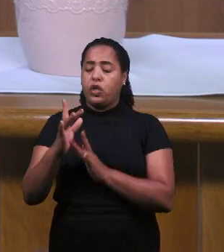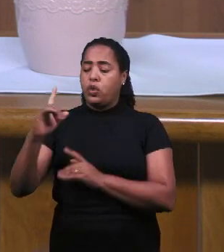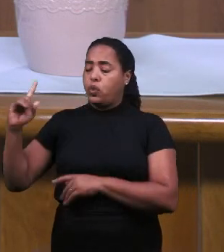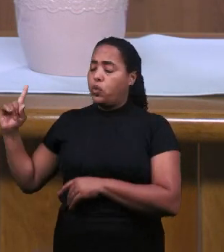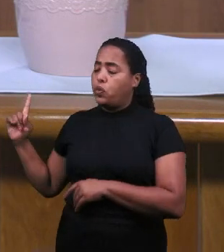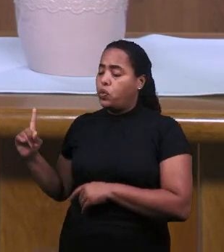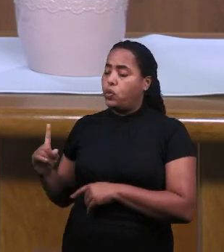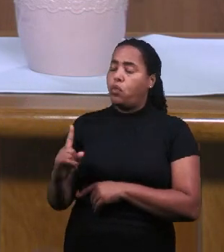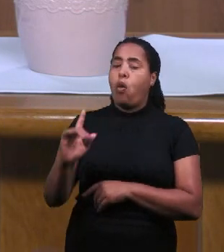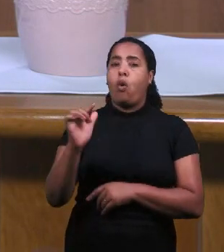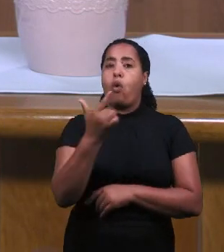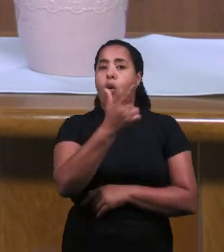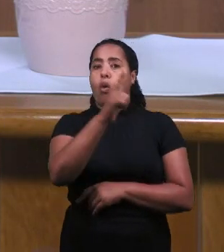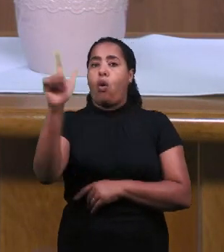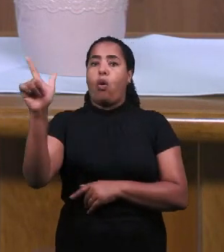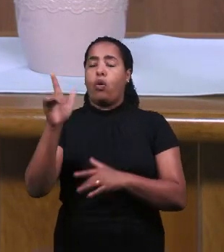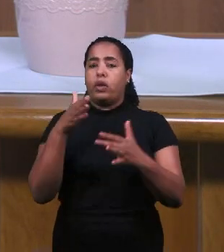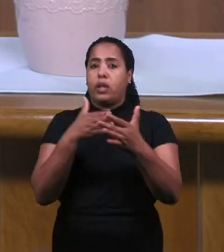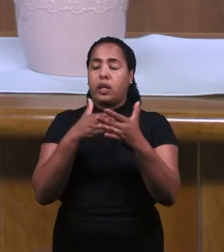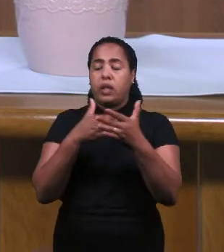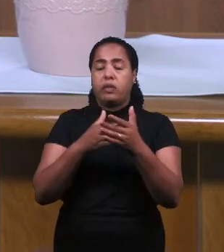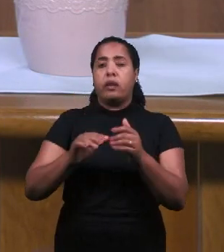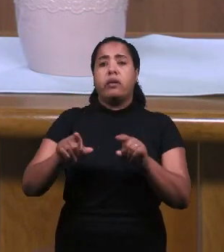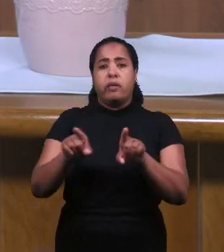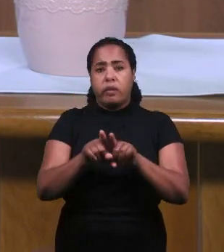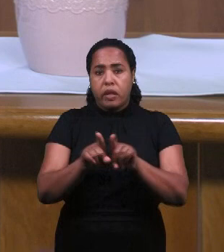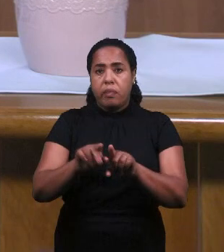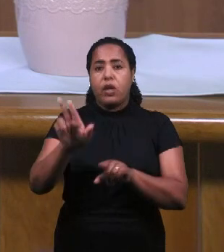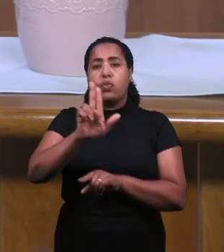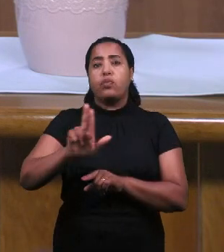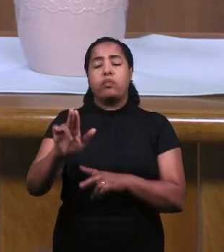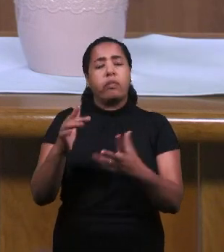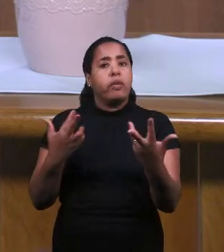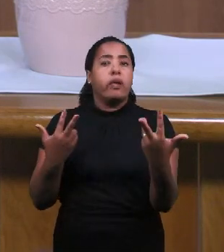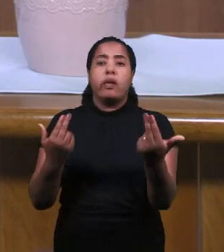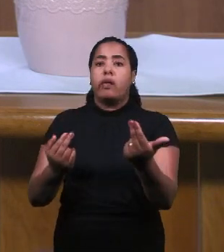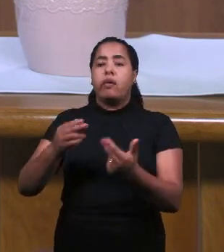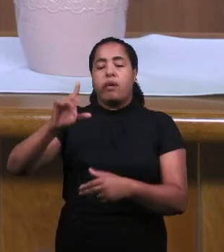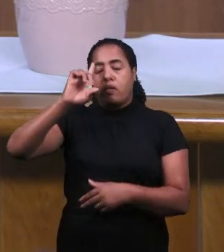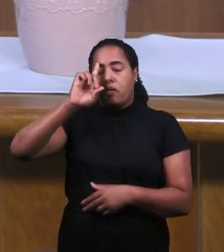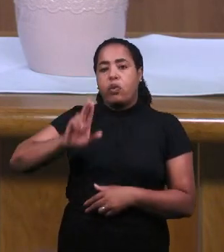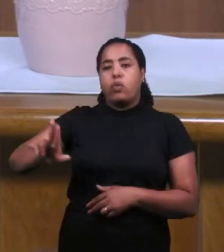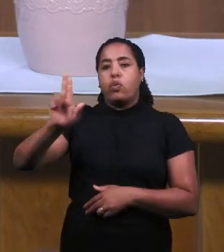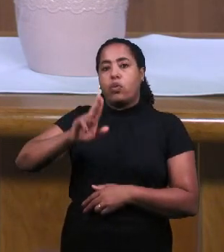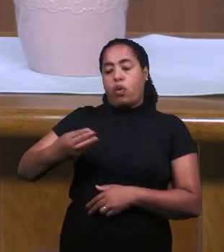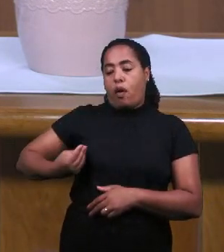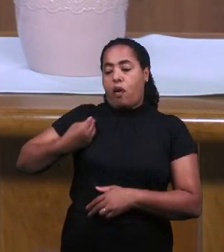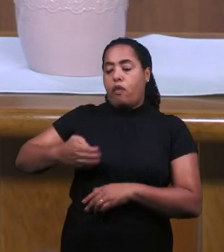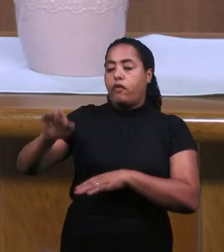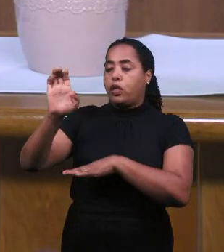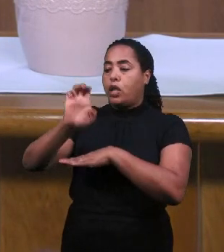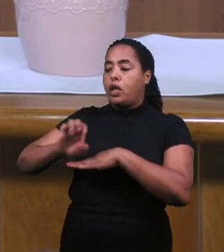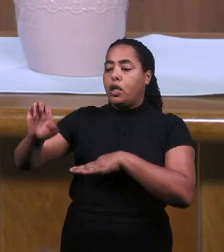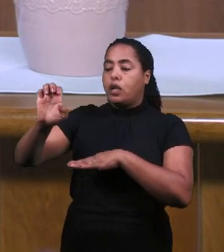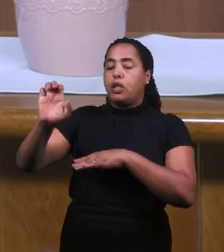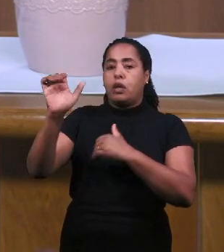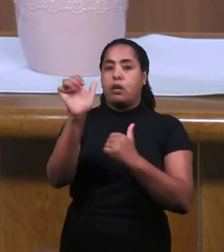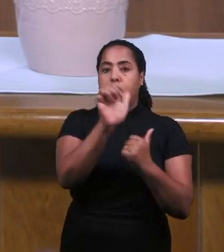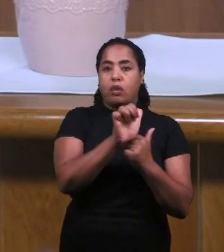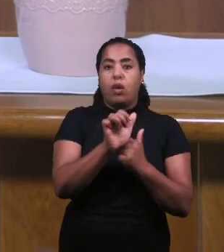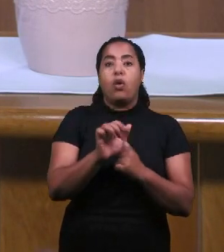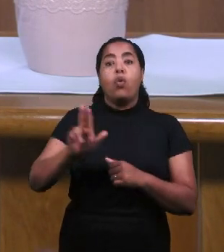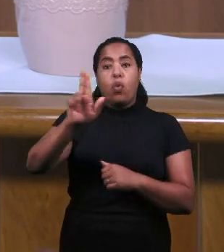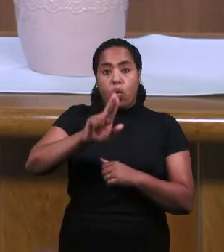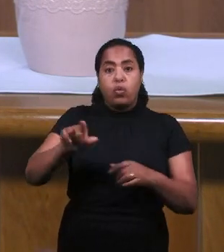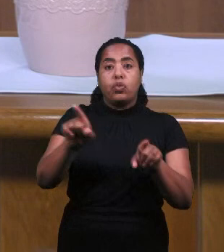Иисус Пришел Это Было Другое Вмешательство Как Бог Использовал Илию И Елисей Он